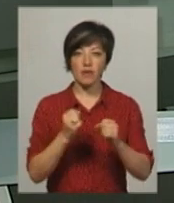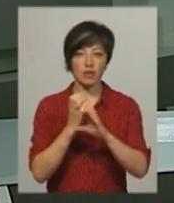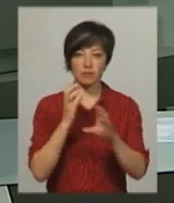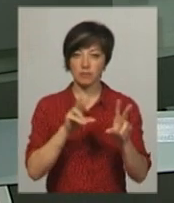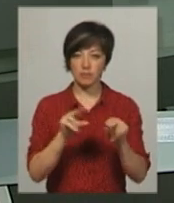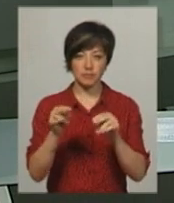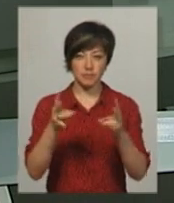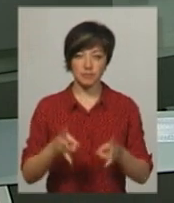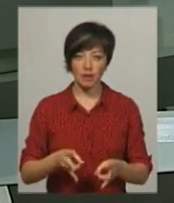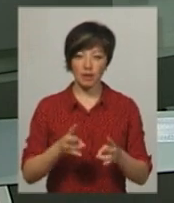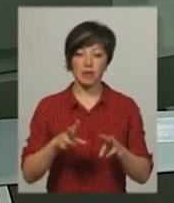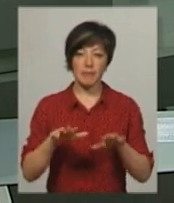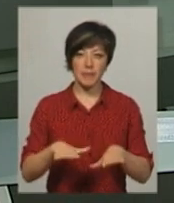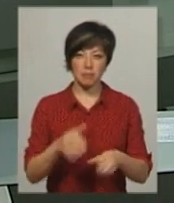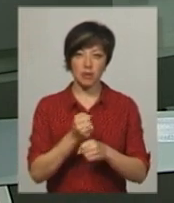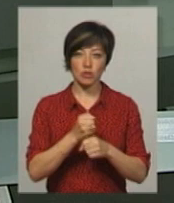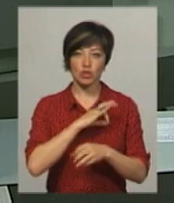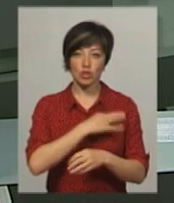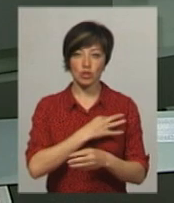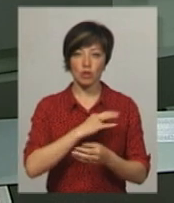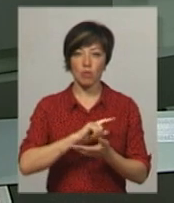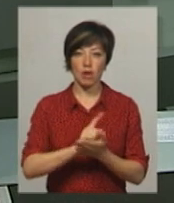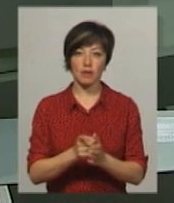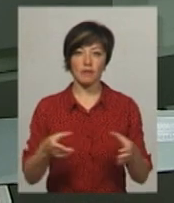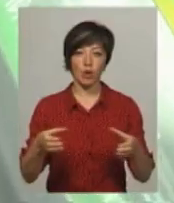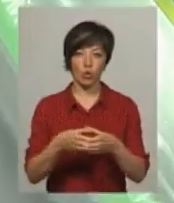постраждав, на місці події працює слідчо-оперативна група.